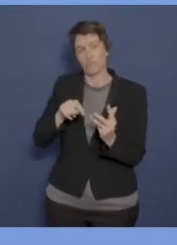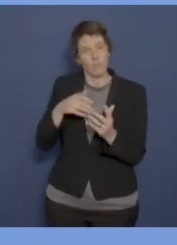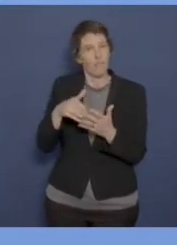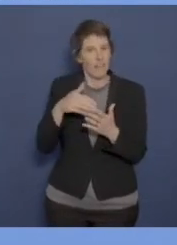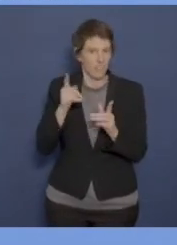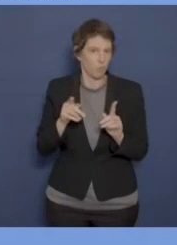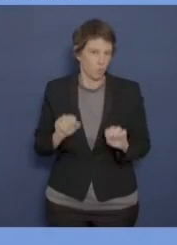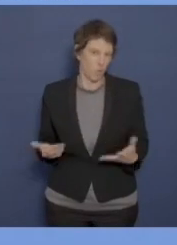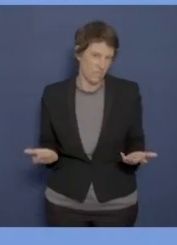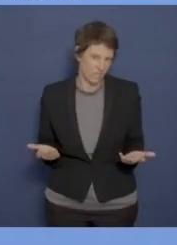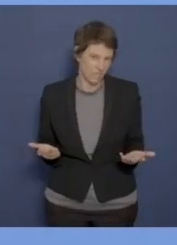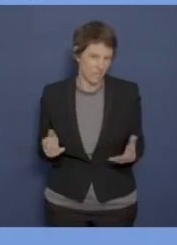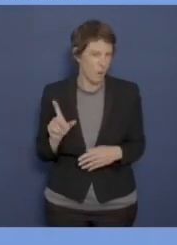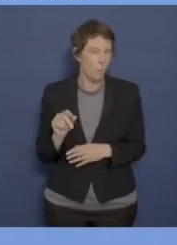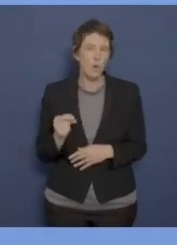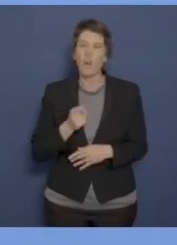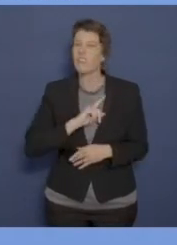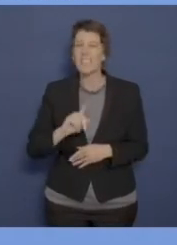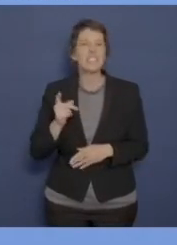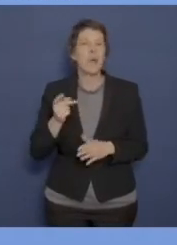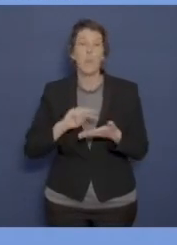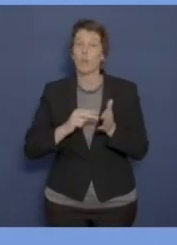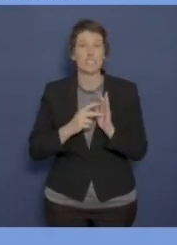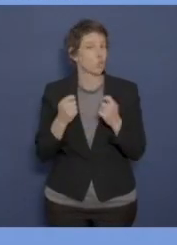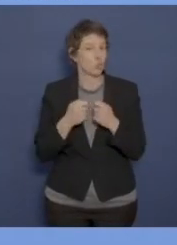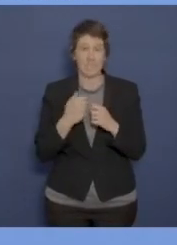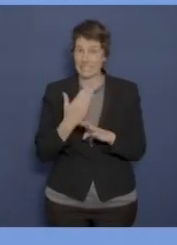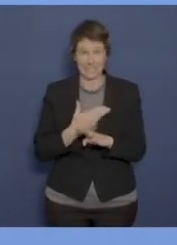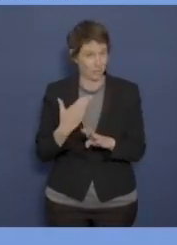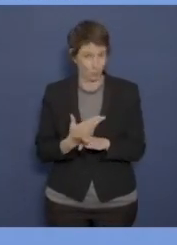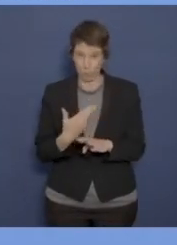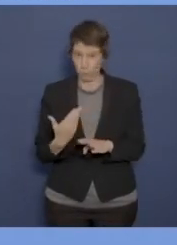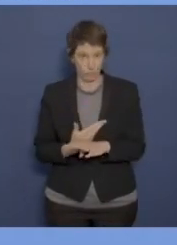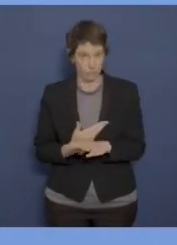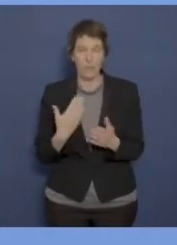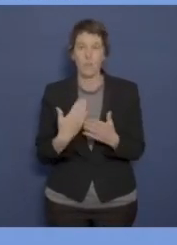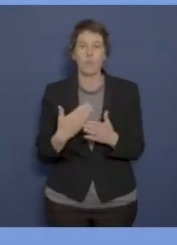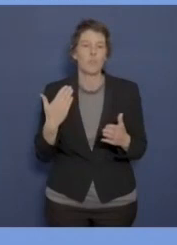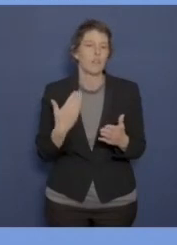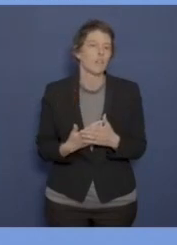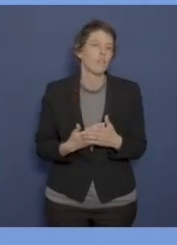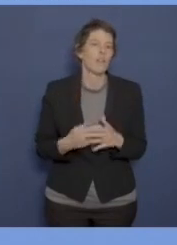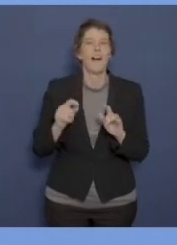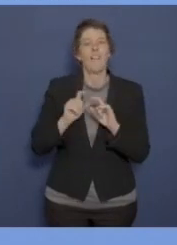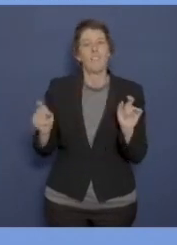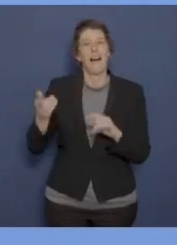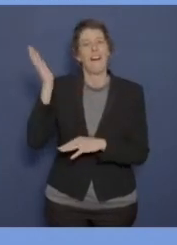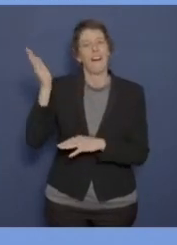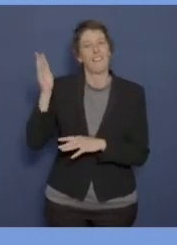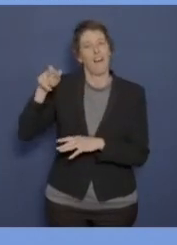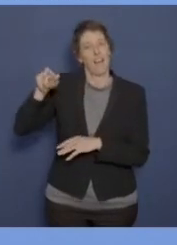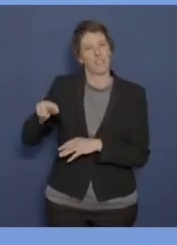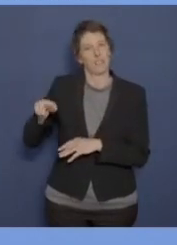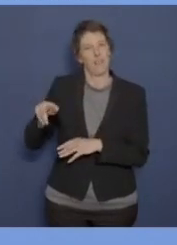möglich sein muss. Es handelt sich ja nicht um einen politischen Kontakt, wenn man mit einem Fachreferenten eine